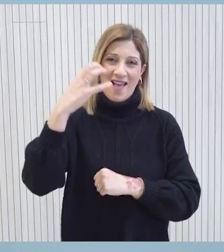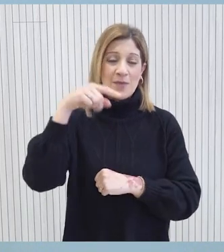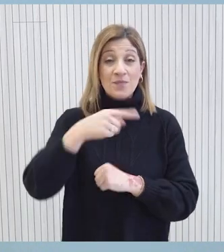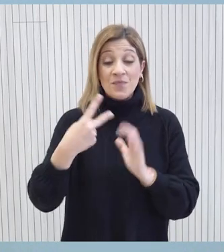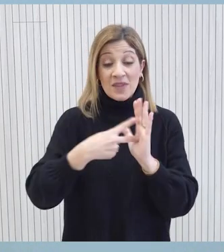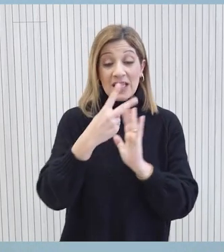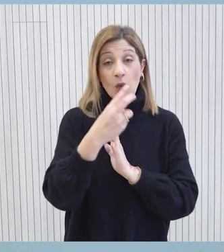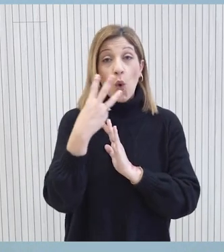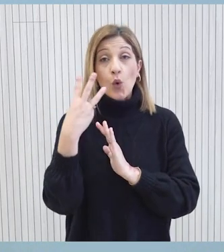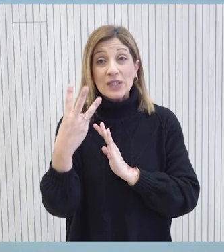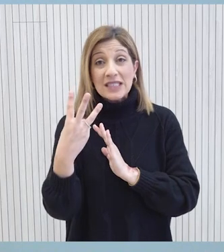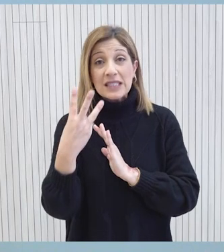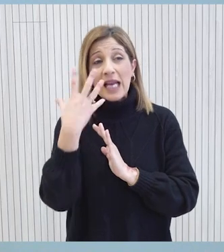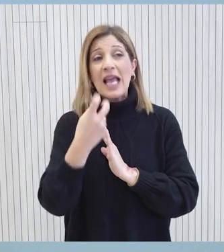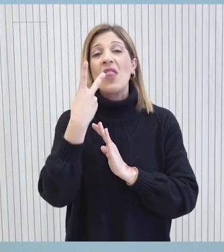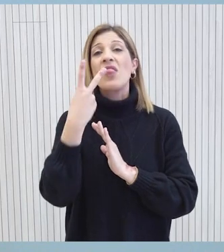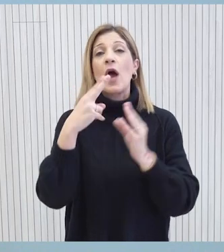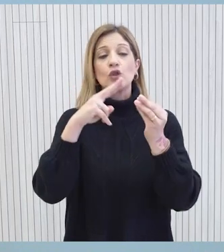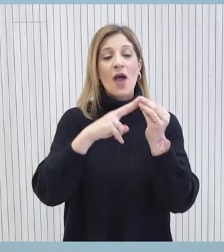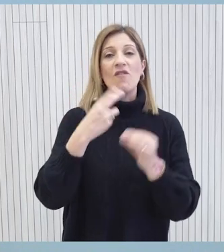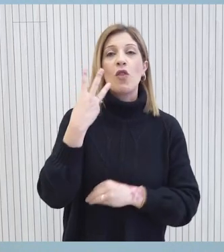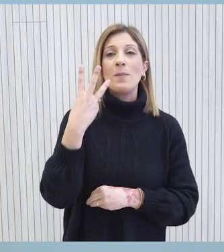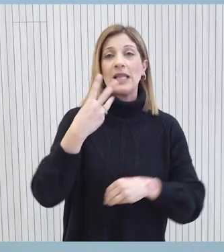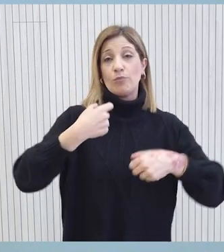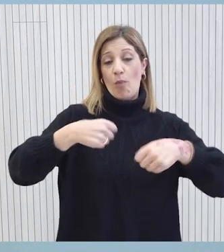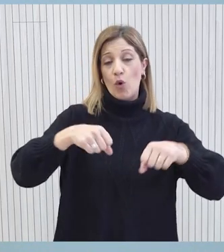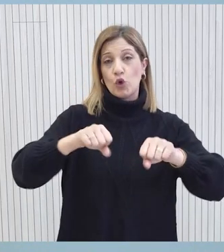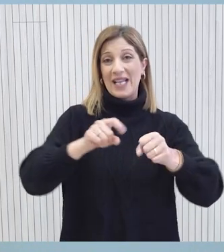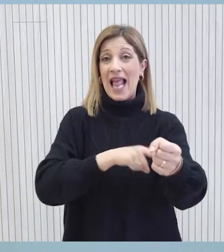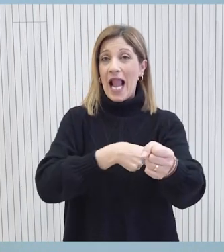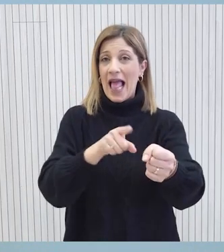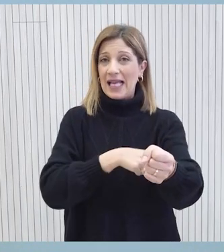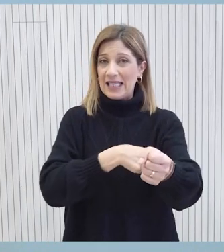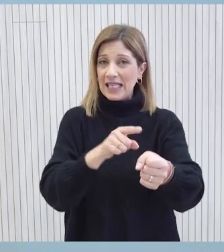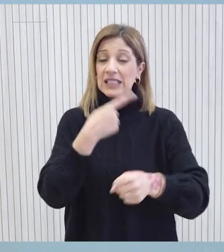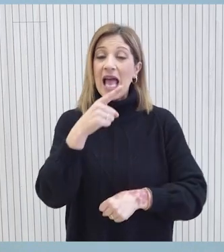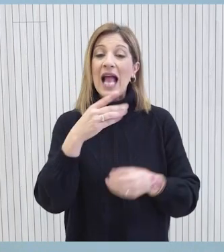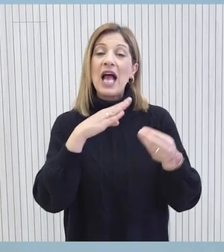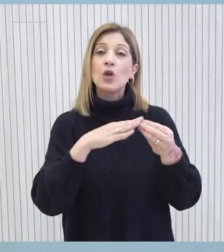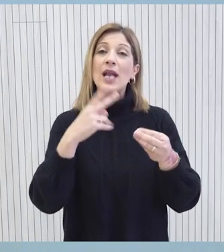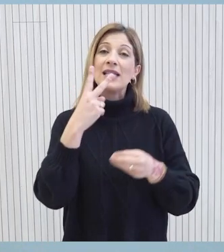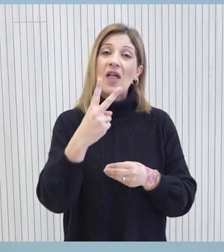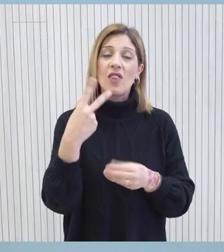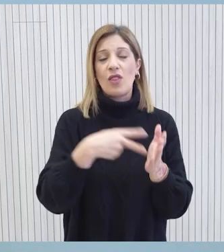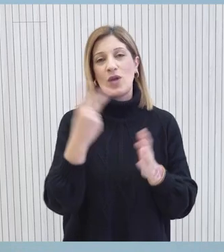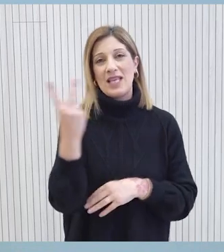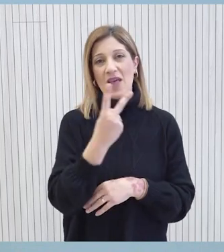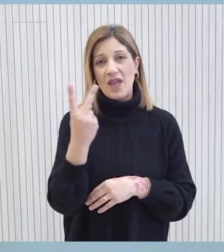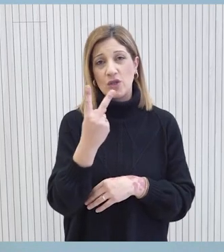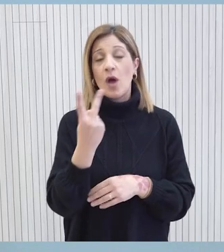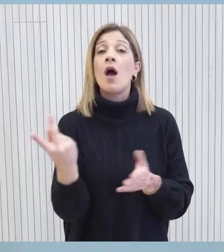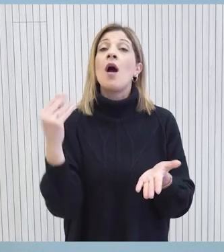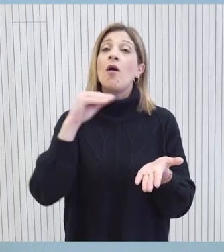2023 εγγράφηκαν 273 ηλεκτρικές μοτοσυκλέτες σε σχέση με 192 το 2022 ενώ